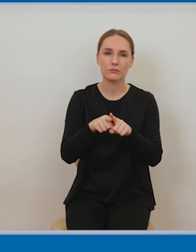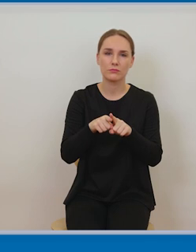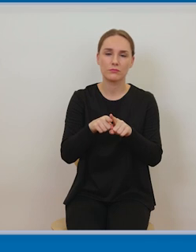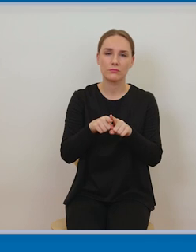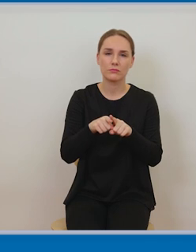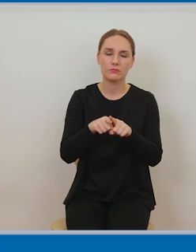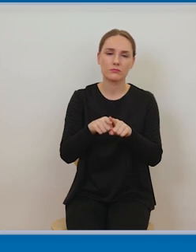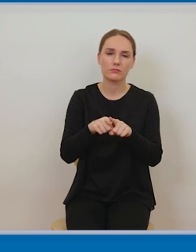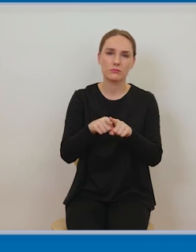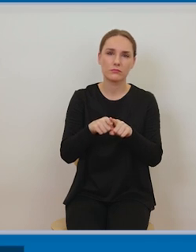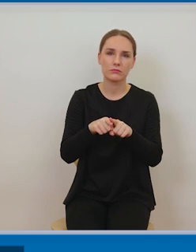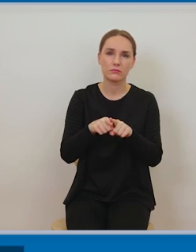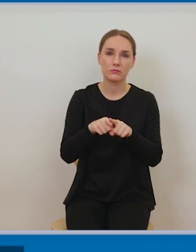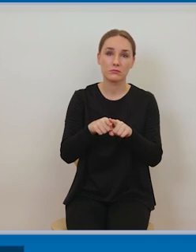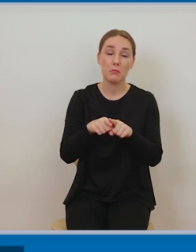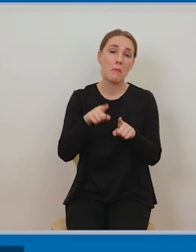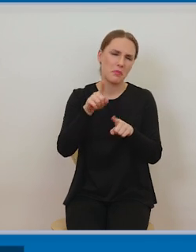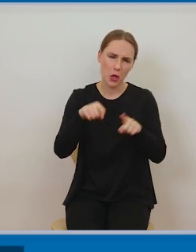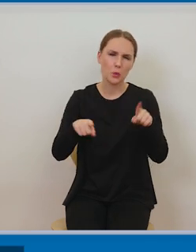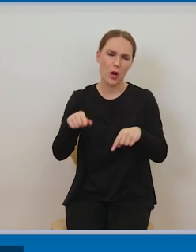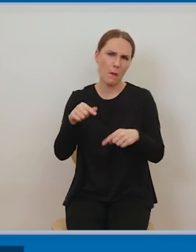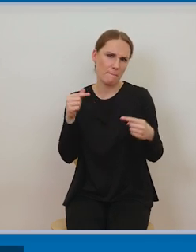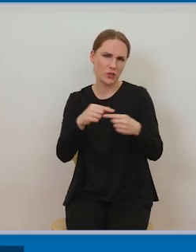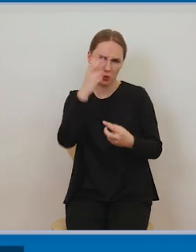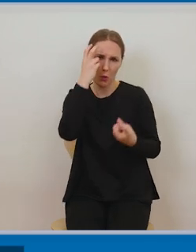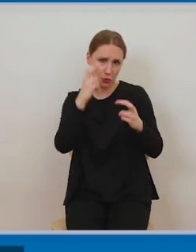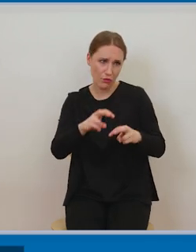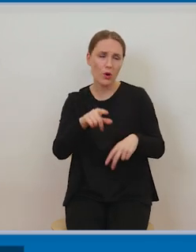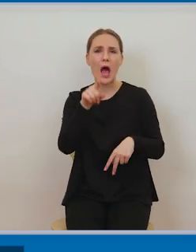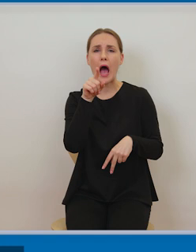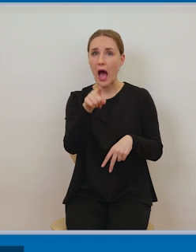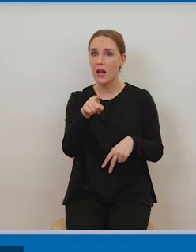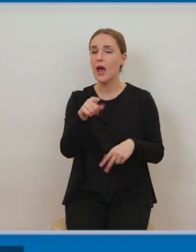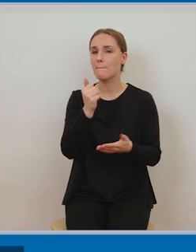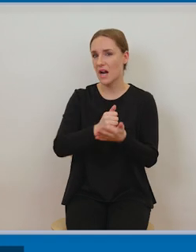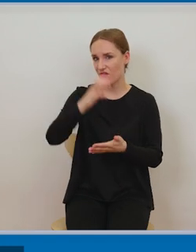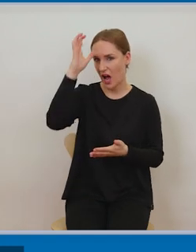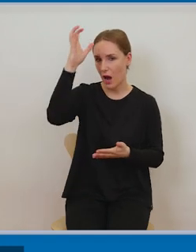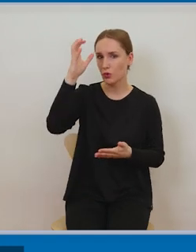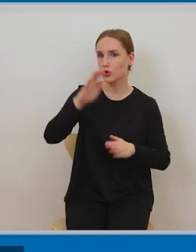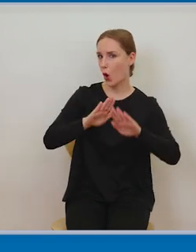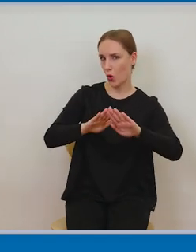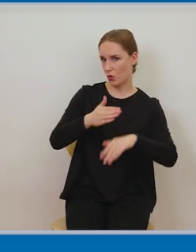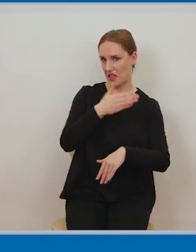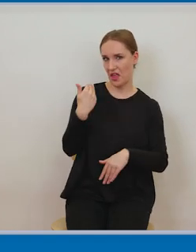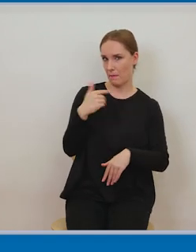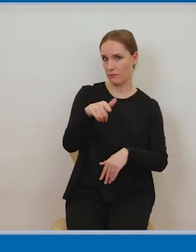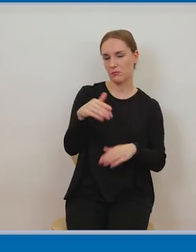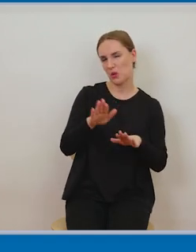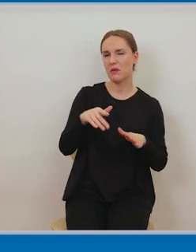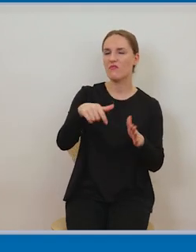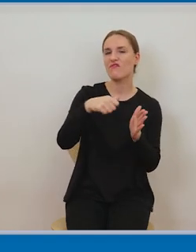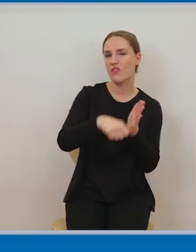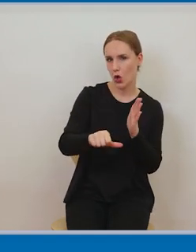utworami mogą być, ale prawo autorskie zapewnia taki mechanizm ich wyłączenia z podochrony, aby możliwe